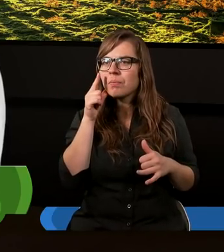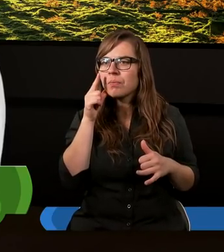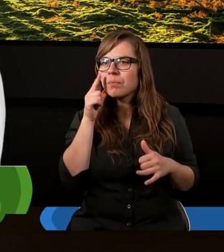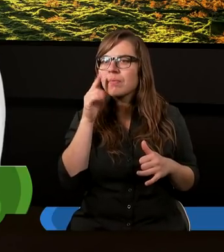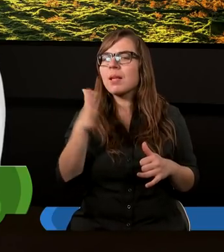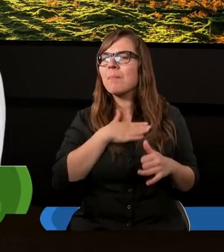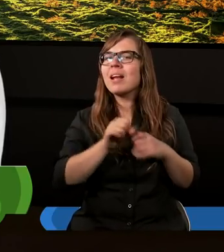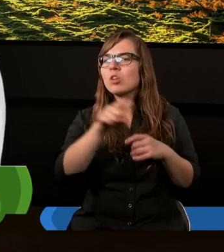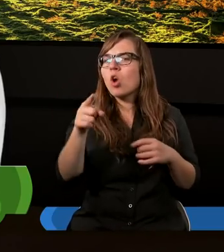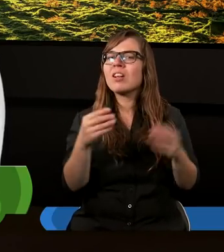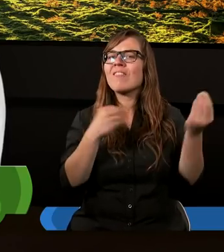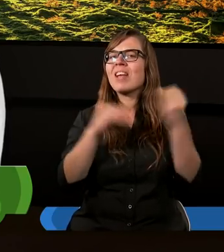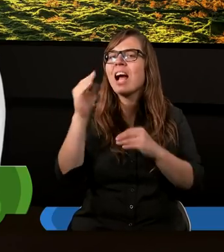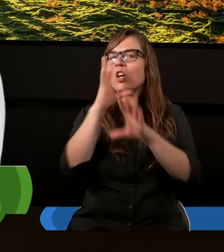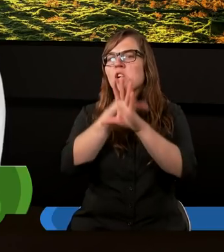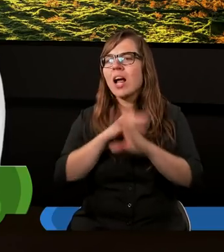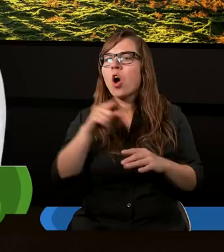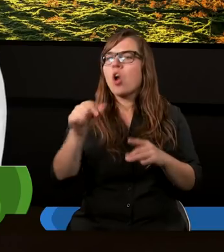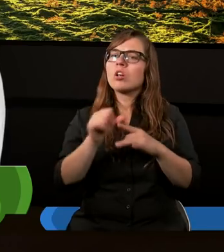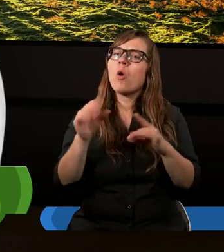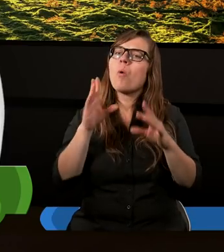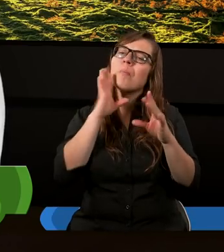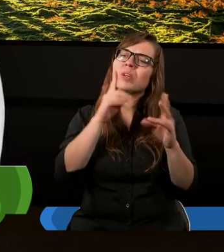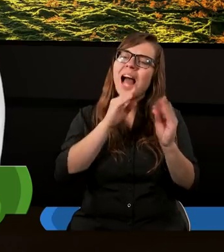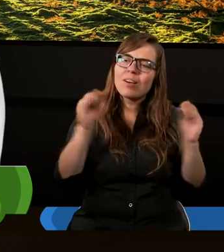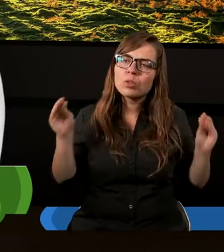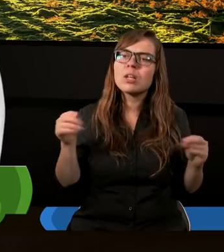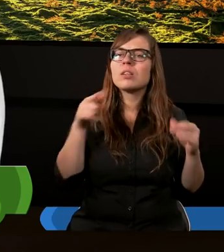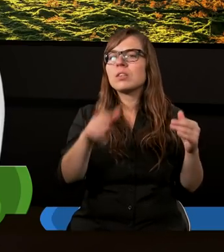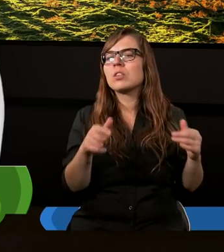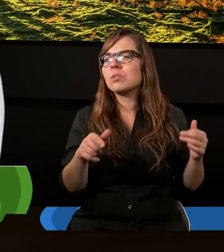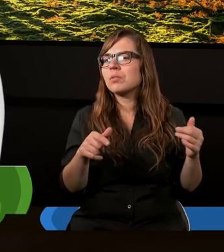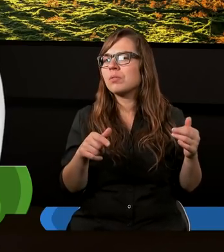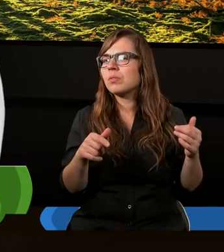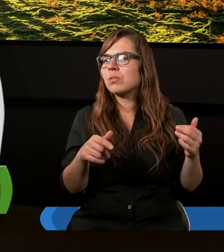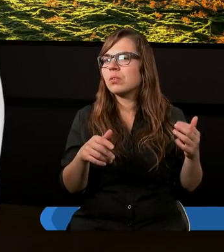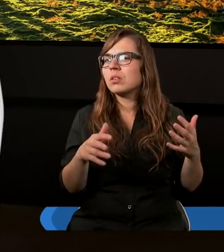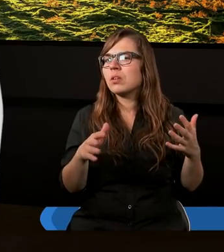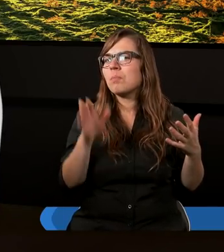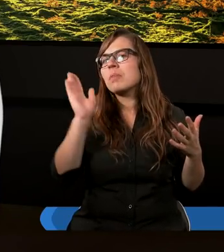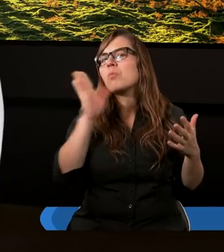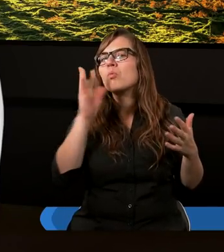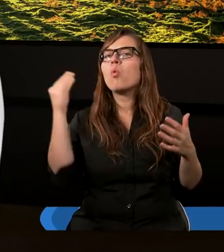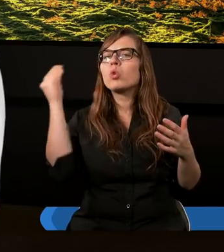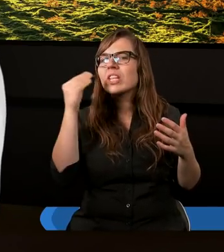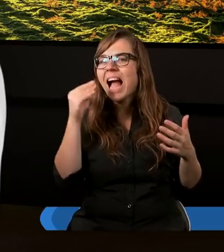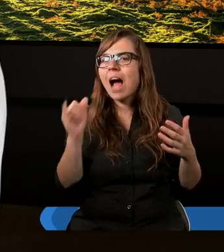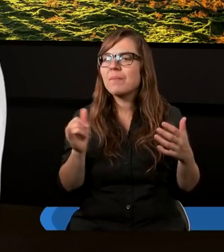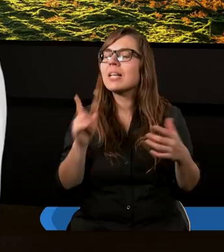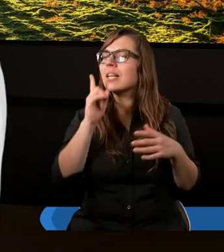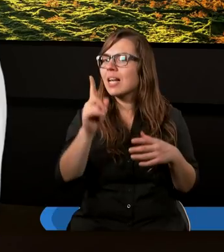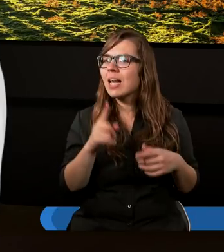jakiś większy szacunek, że oni są nauczycielami, chcą pociągnąć za sobą ludzi, którzy będą ich uczniami. Tak.